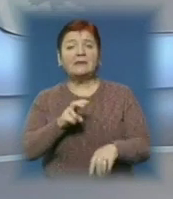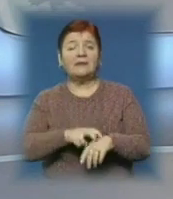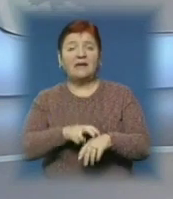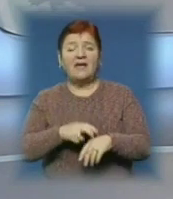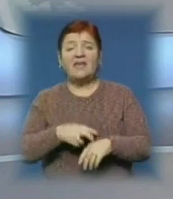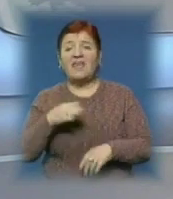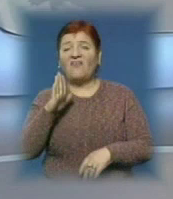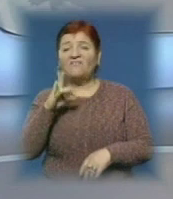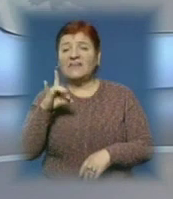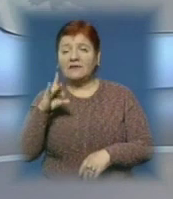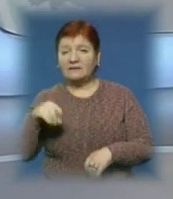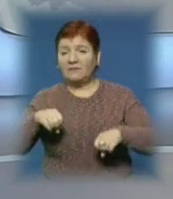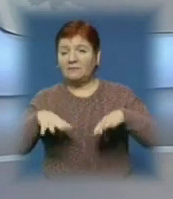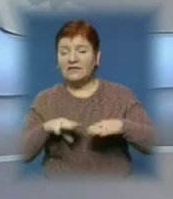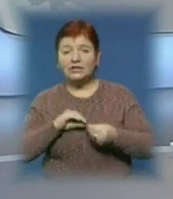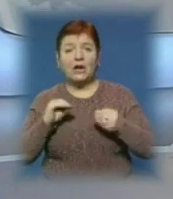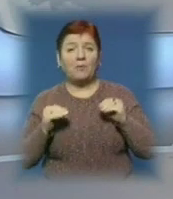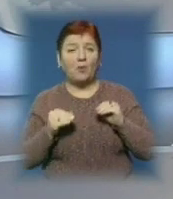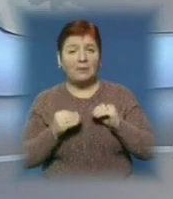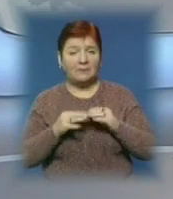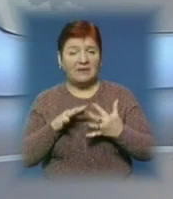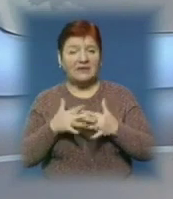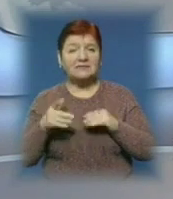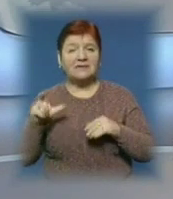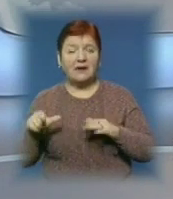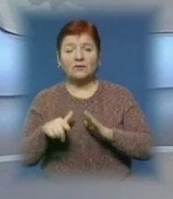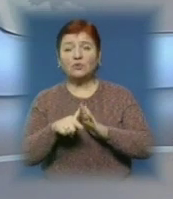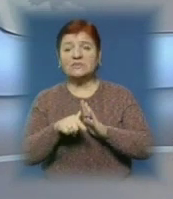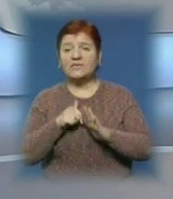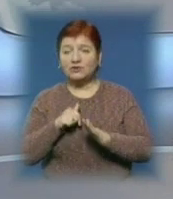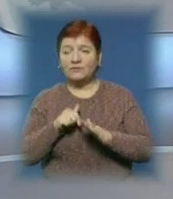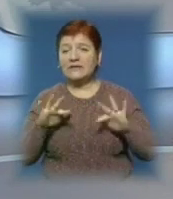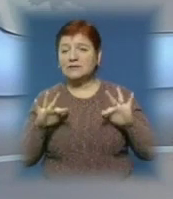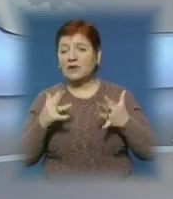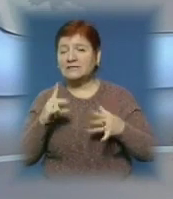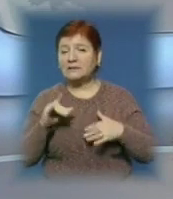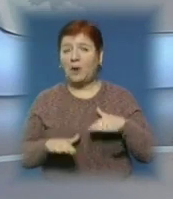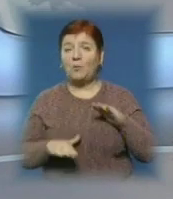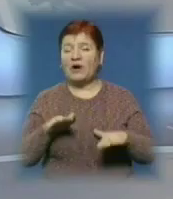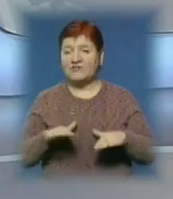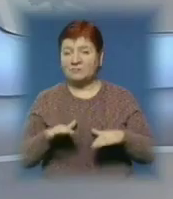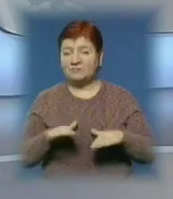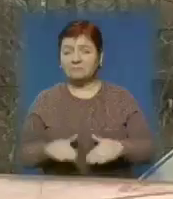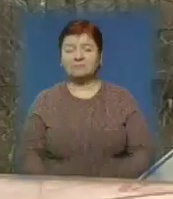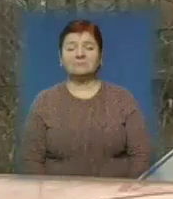ветеринарів задля вирішення проблем селян. Досліджувала ситуацію на Мукачевщині Мирослава Шимон.